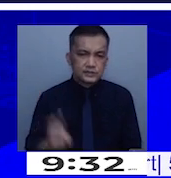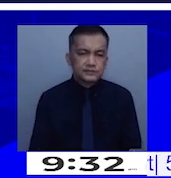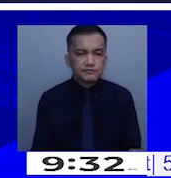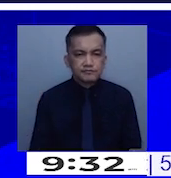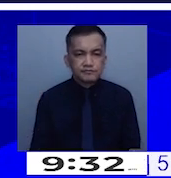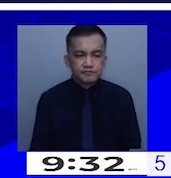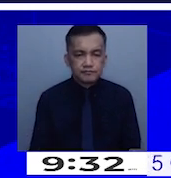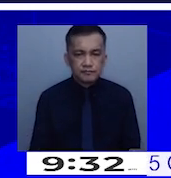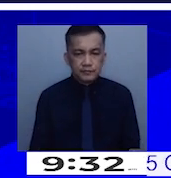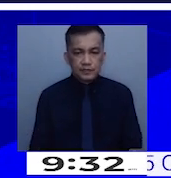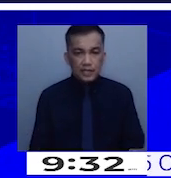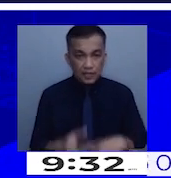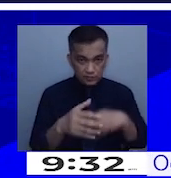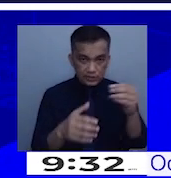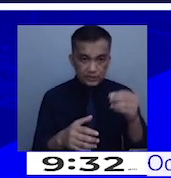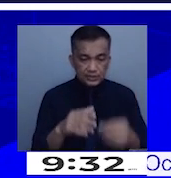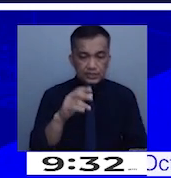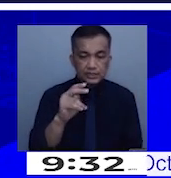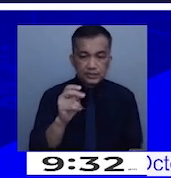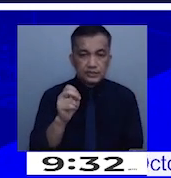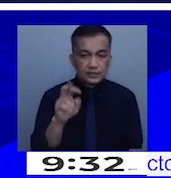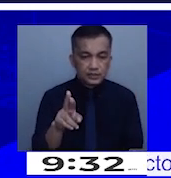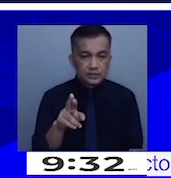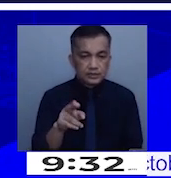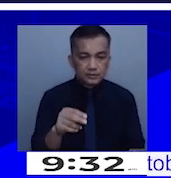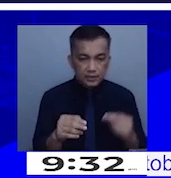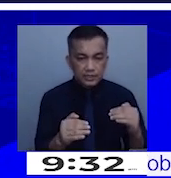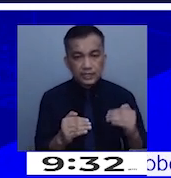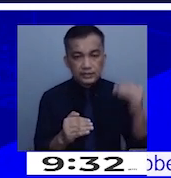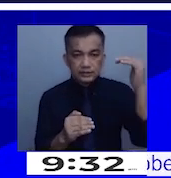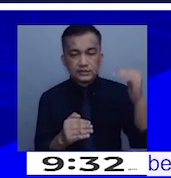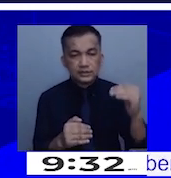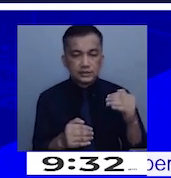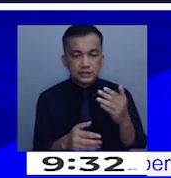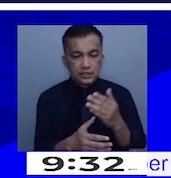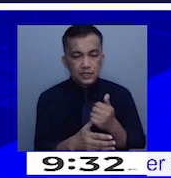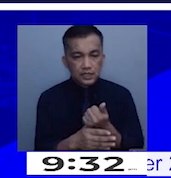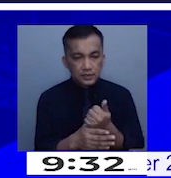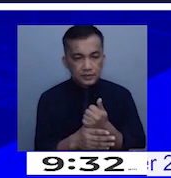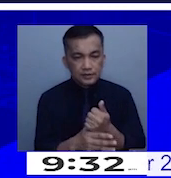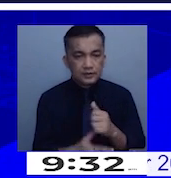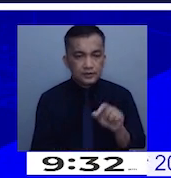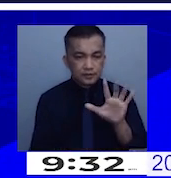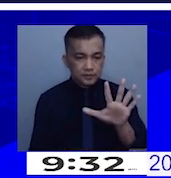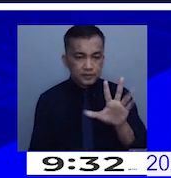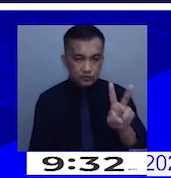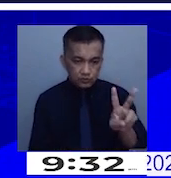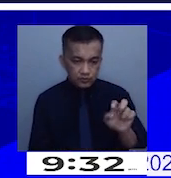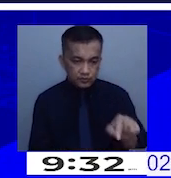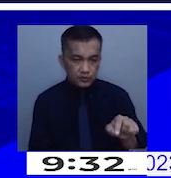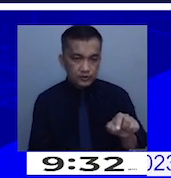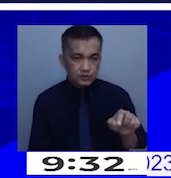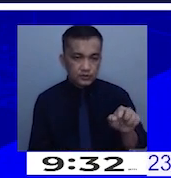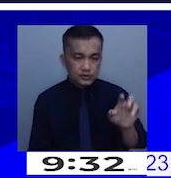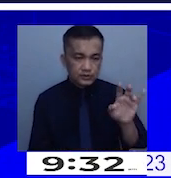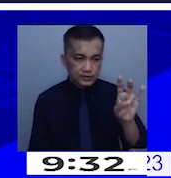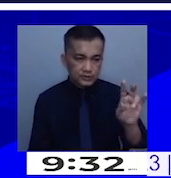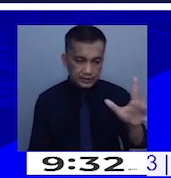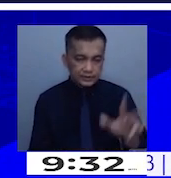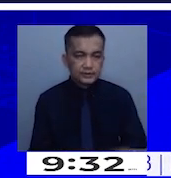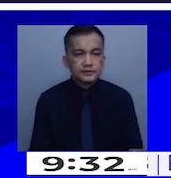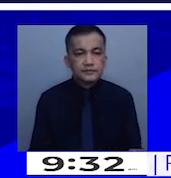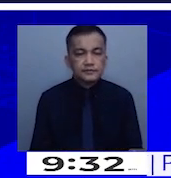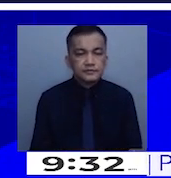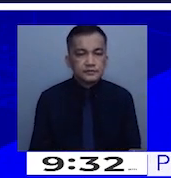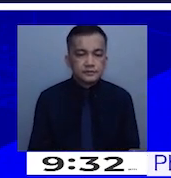Sa areas outside the National Capital Region, medyo mataas, ito ay nag-average ng 52 pesos and 73 centavos